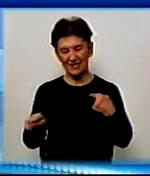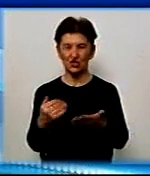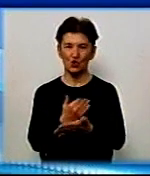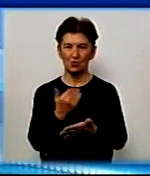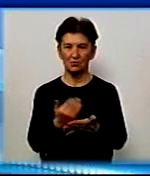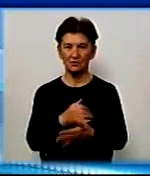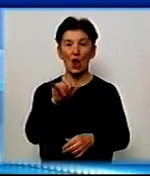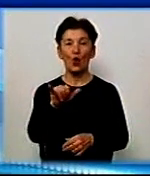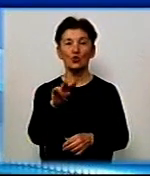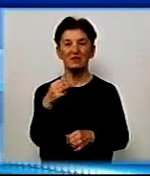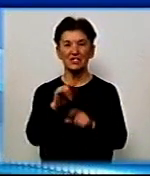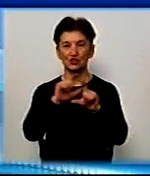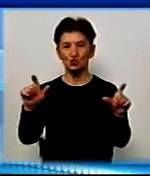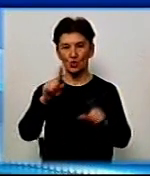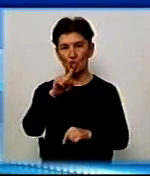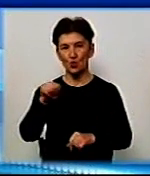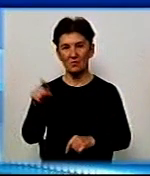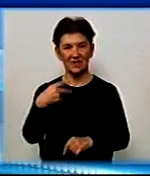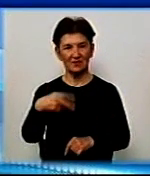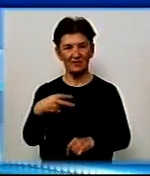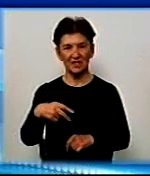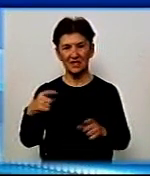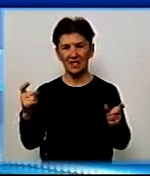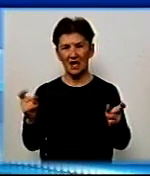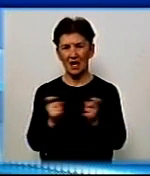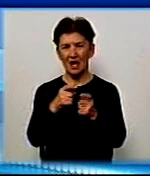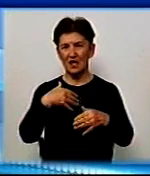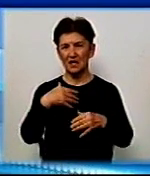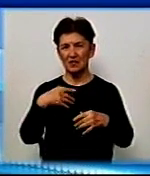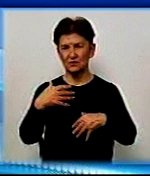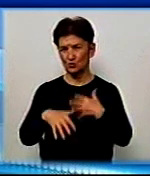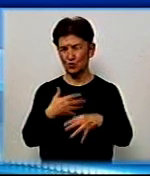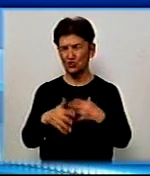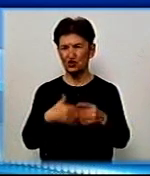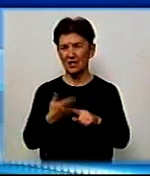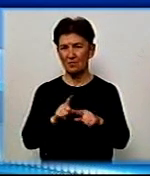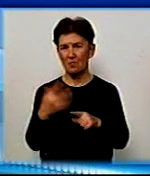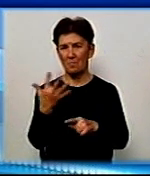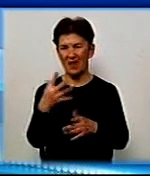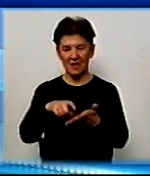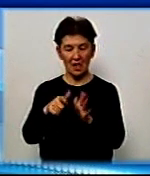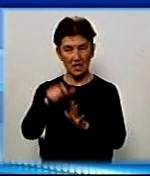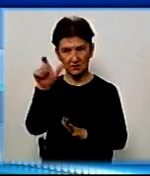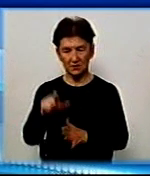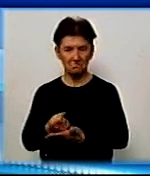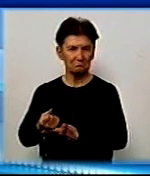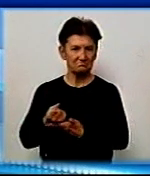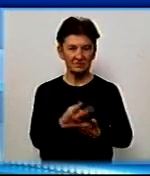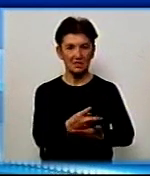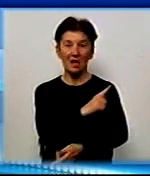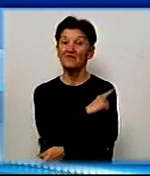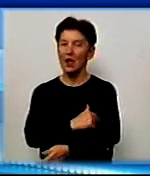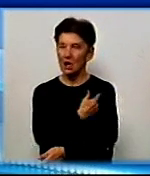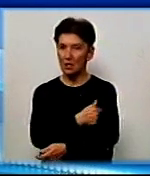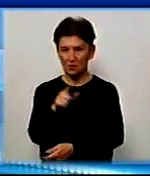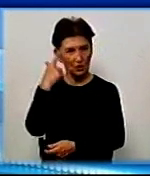У Кропивницькій школі номер два після сутички з одинадцятикласником п'ятикласник потрапив у лікарню. Про це журналістам Суспільного